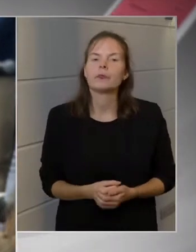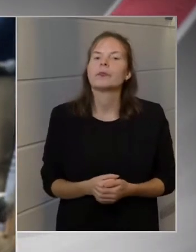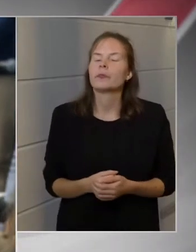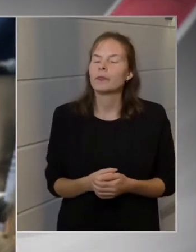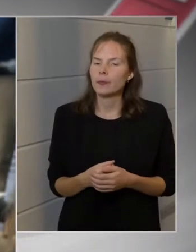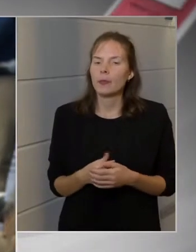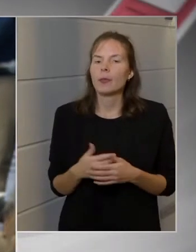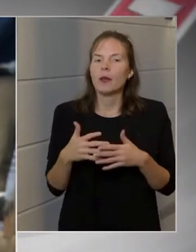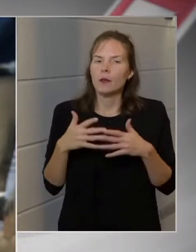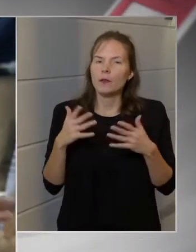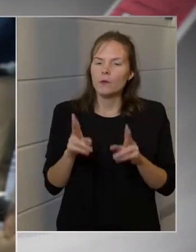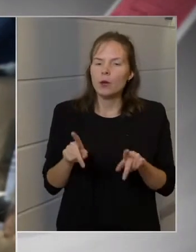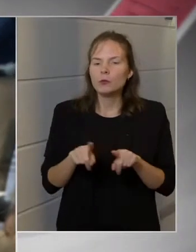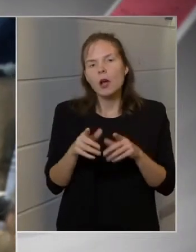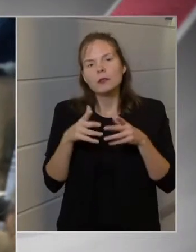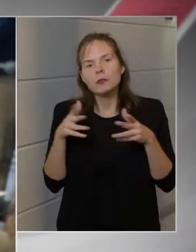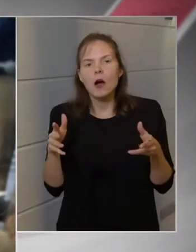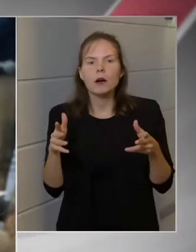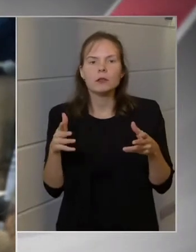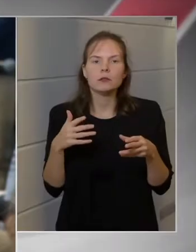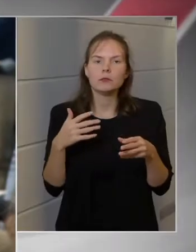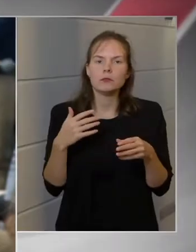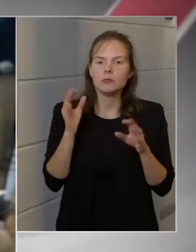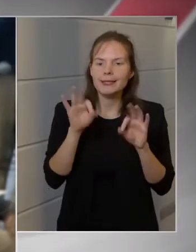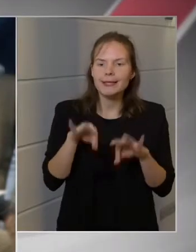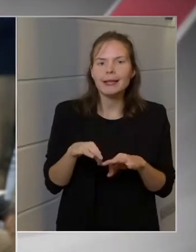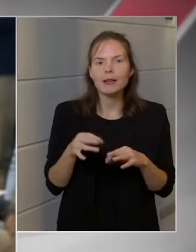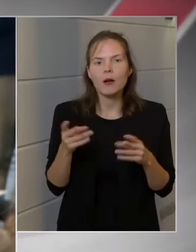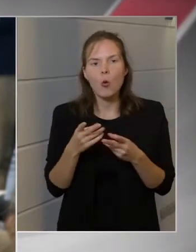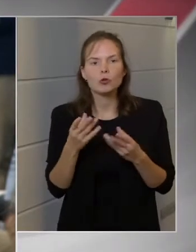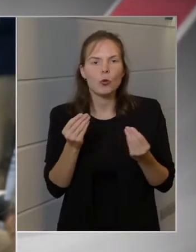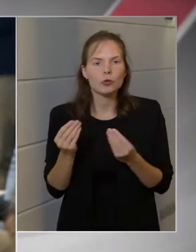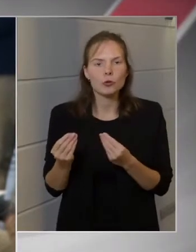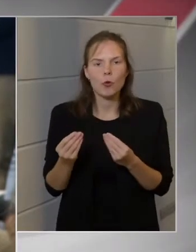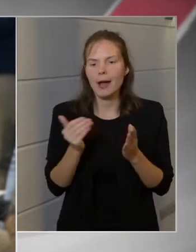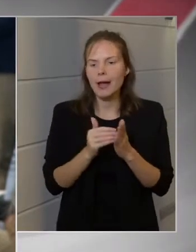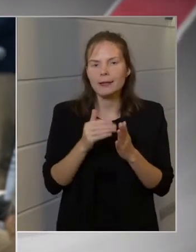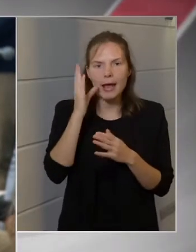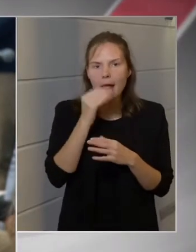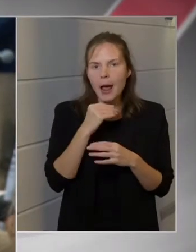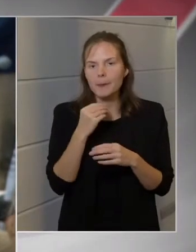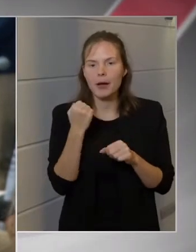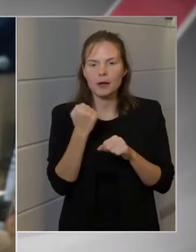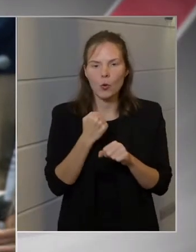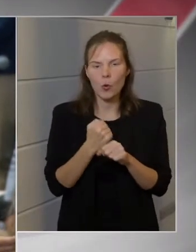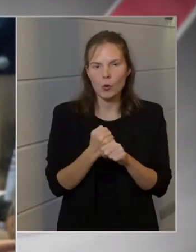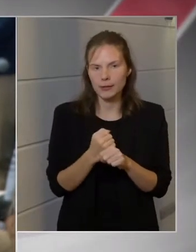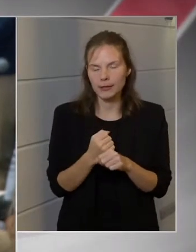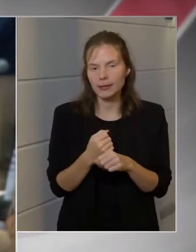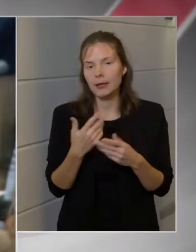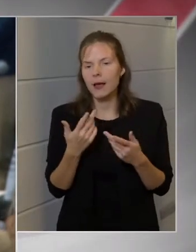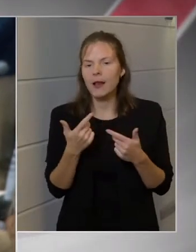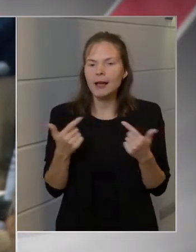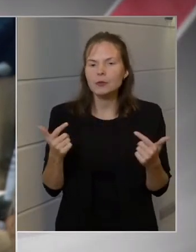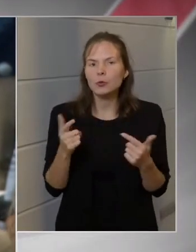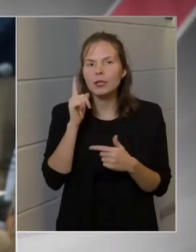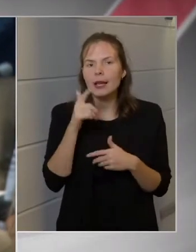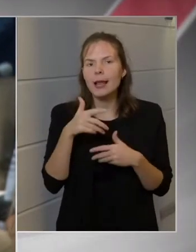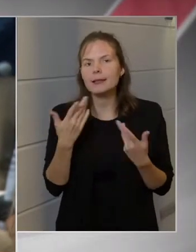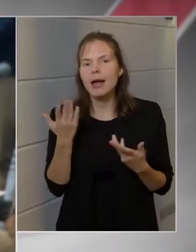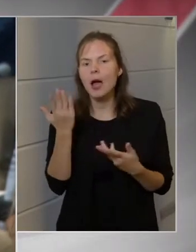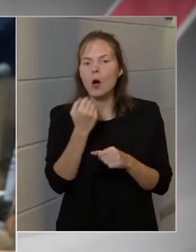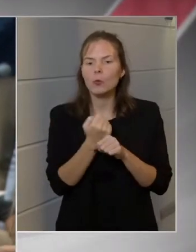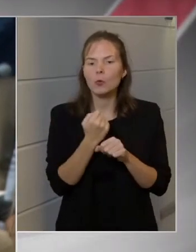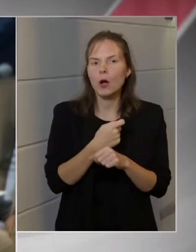Vannak nagy foglalkoztatók, ahol sok ezer ember dolgozik. Tervezik-e lehetővé tenni, hogyha a munkáltató azt